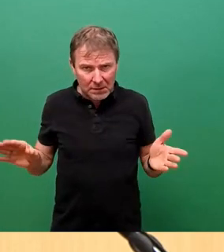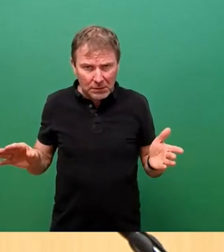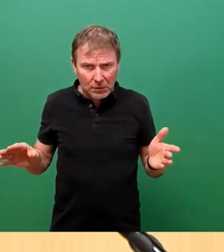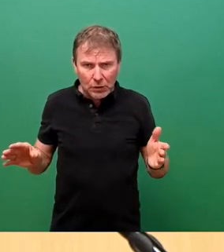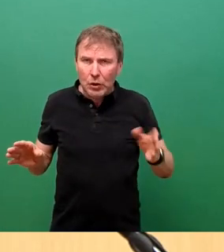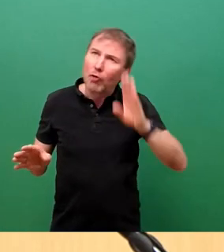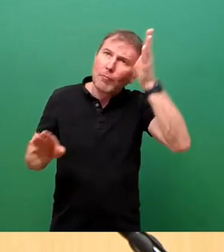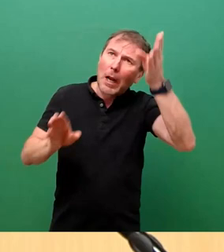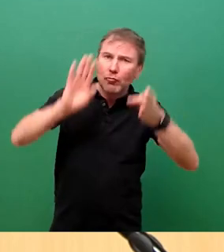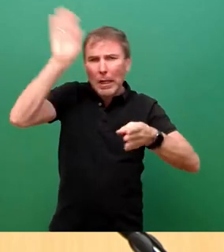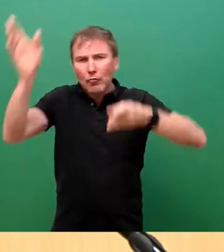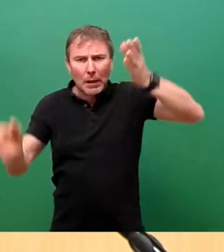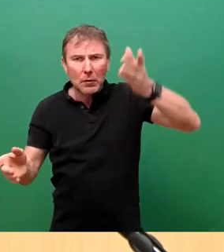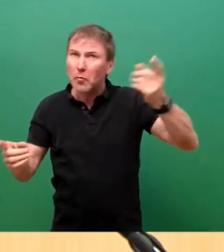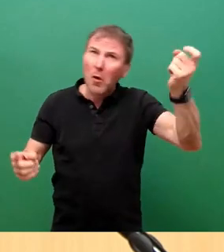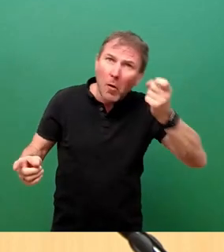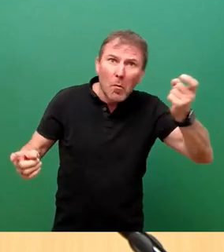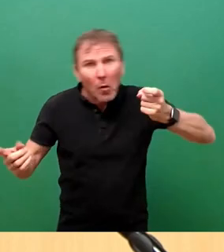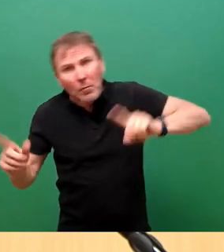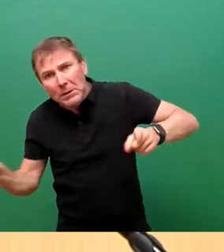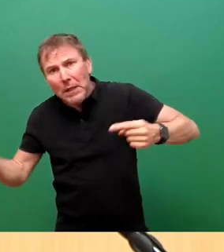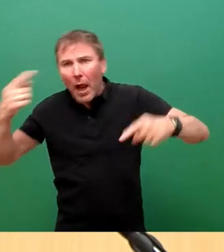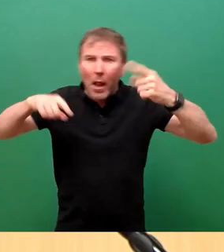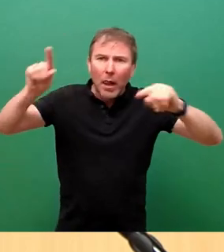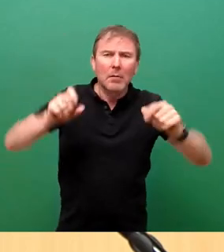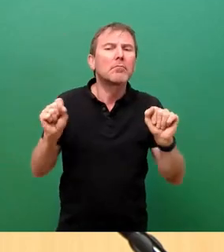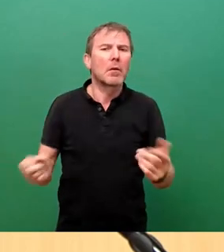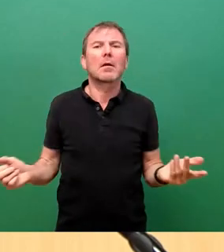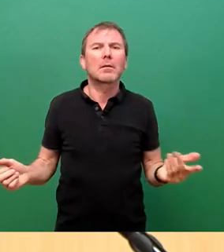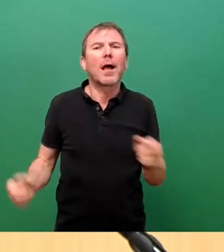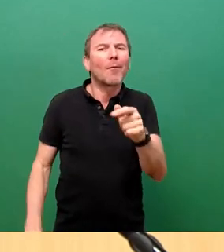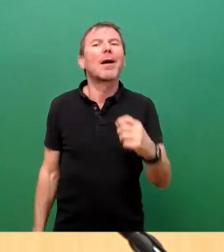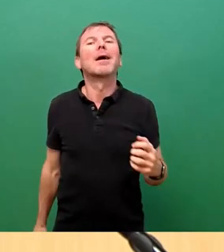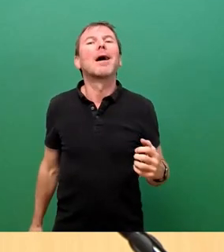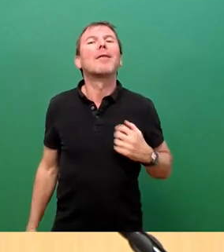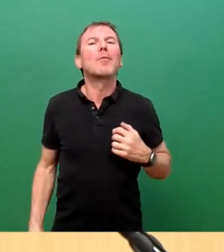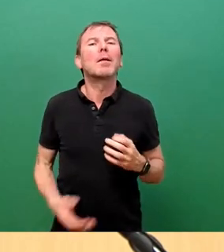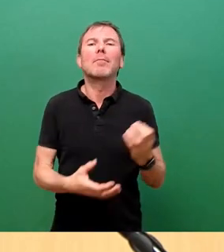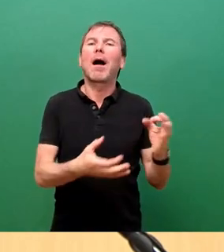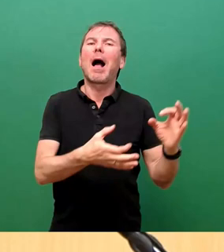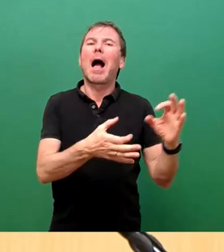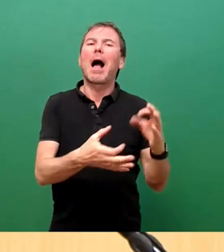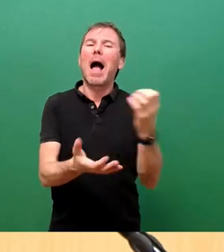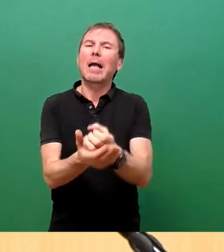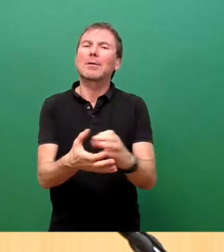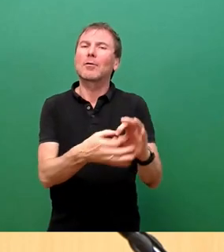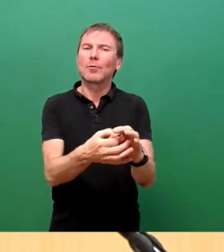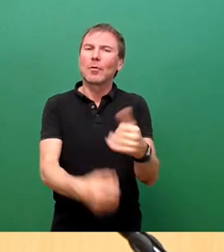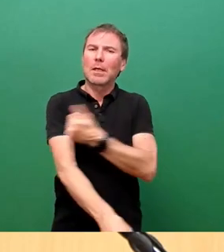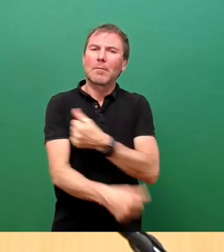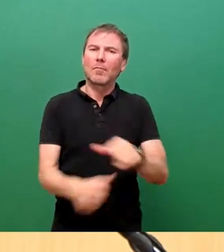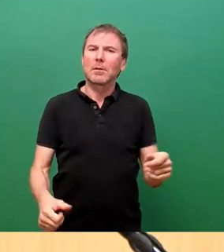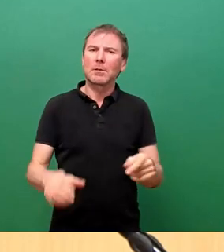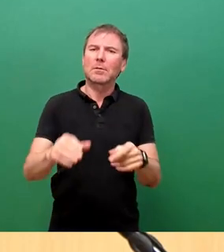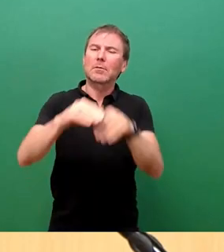ob es zu dieser allgemeinen Impfpflicht kommt. Dann würde das Problem der einrichtungsbezogenen Impfpflicht gewissermaßen in dieser allgemeinen